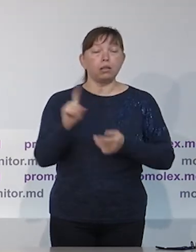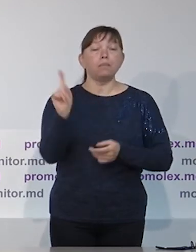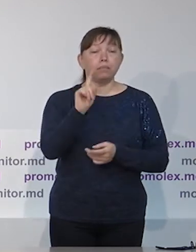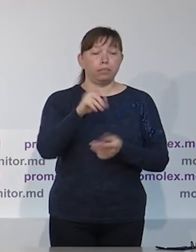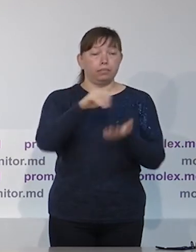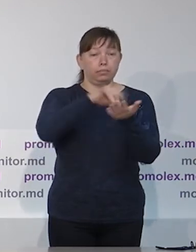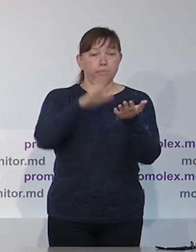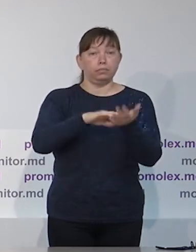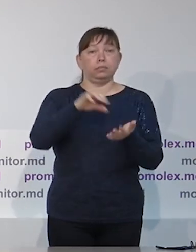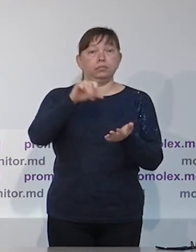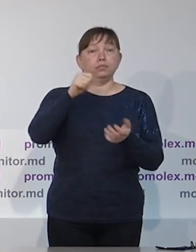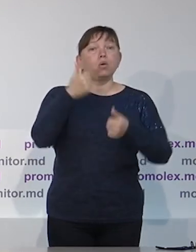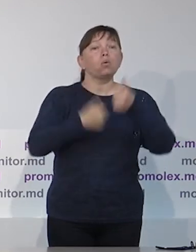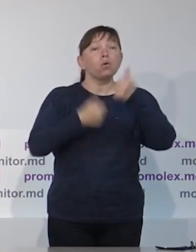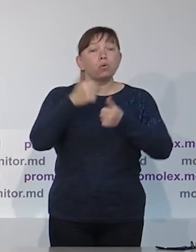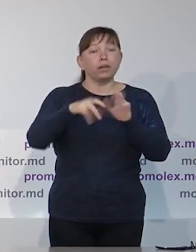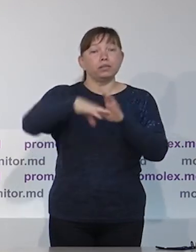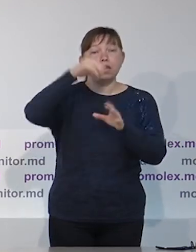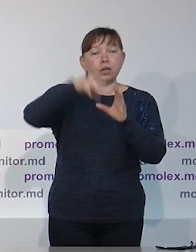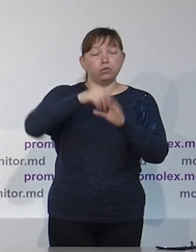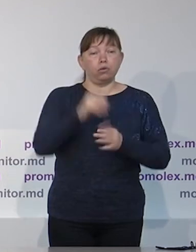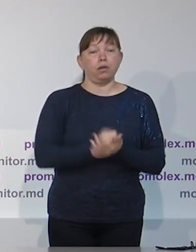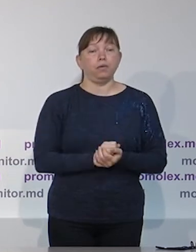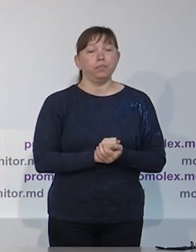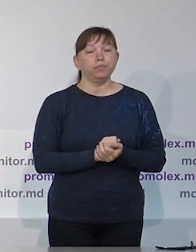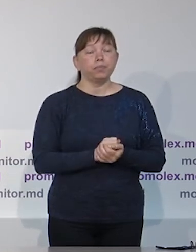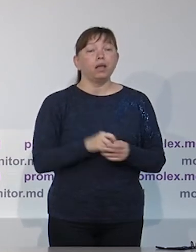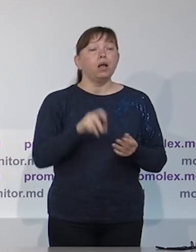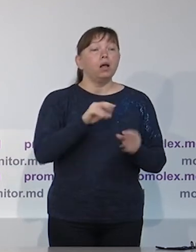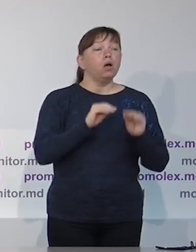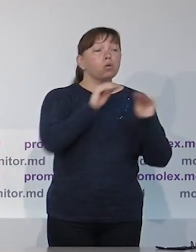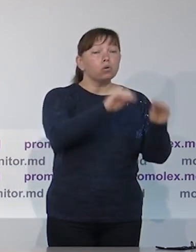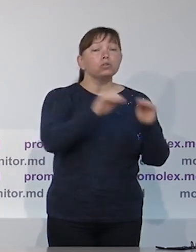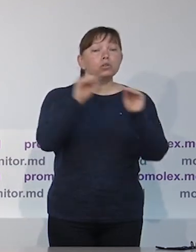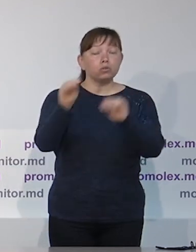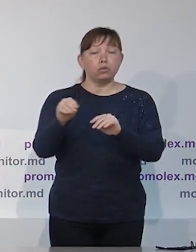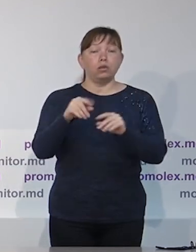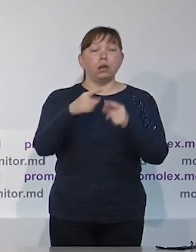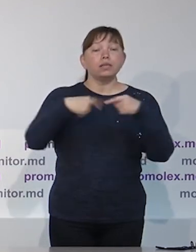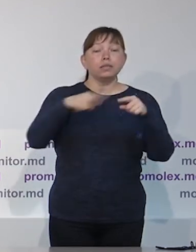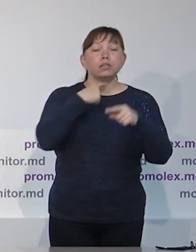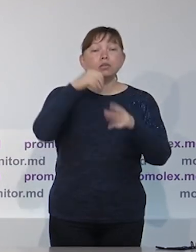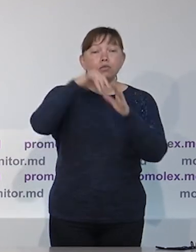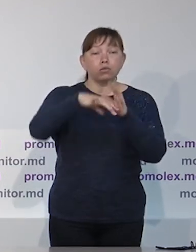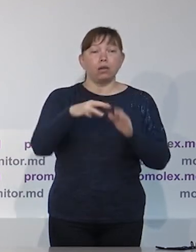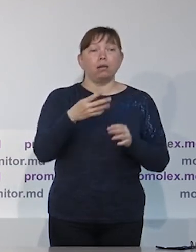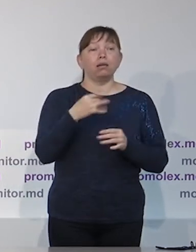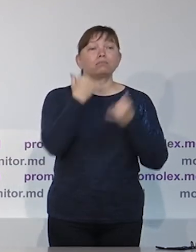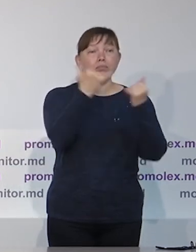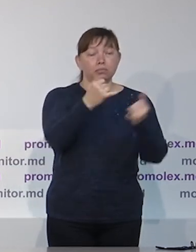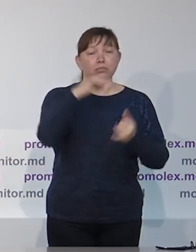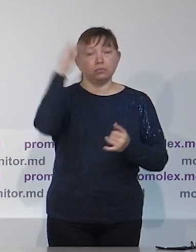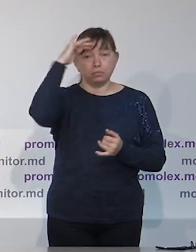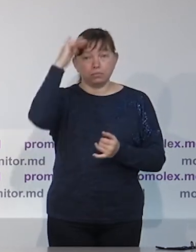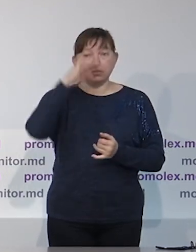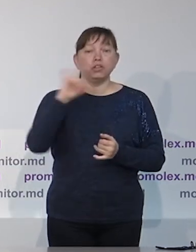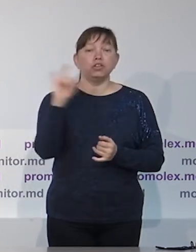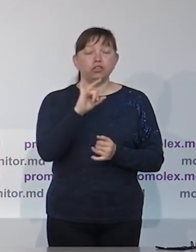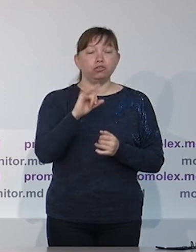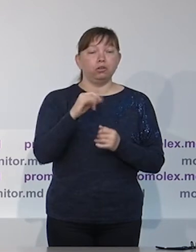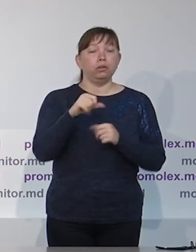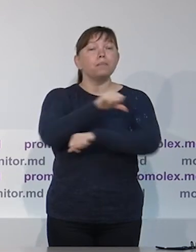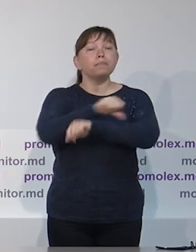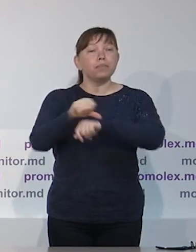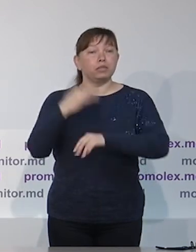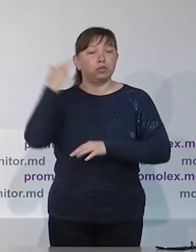14 мая, ЦИК уже начнет принимать пакеты документов на